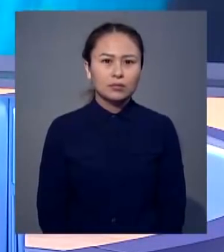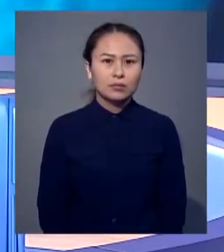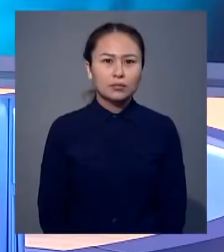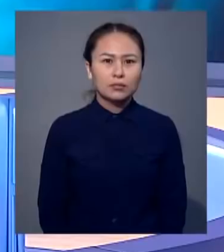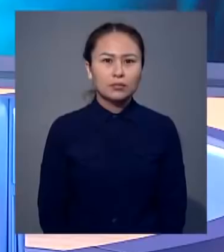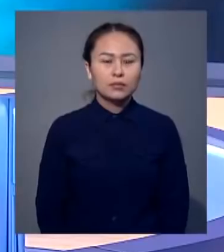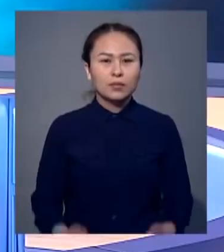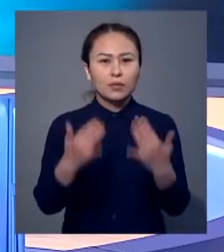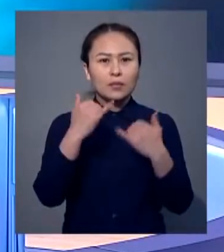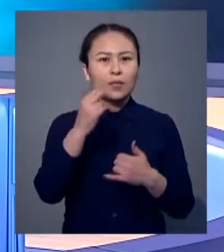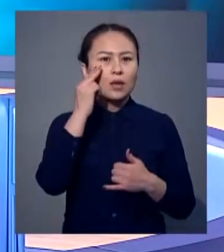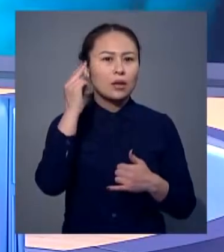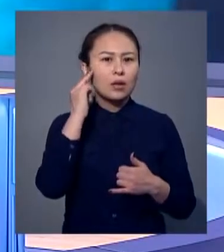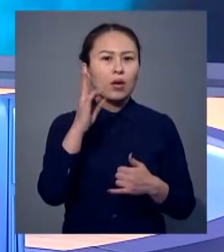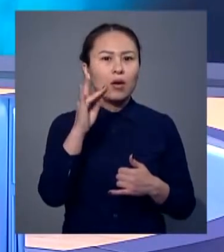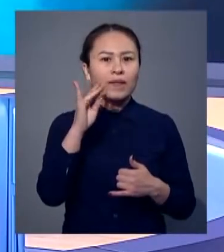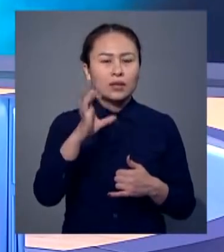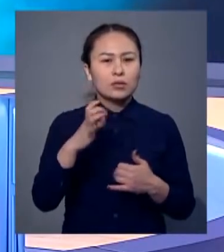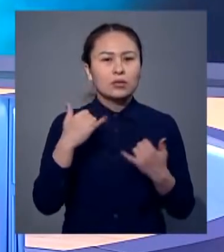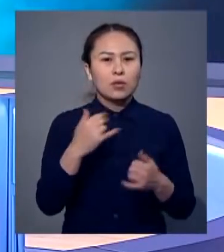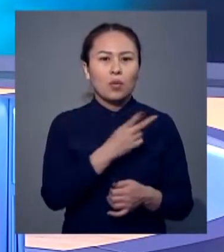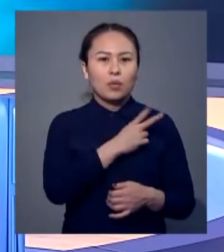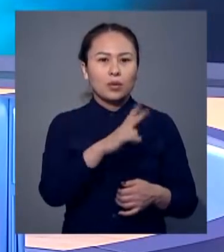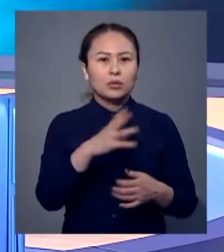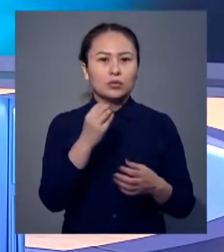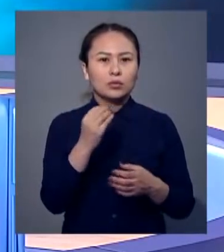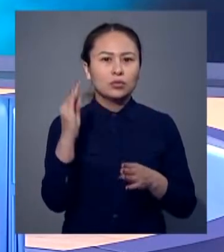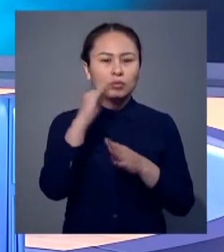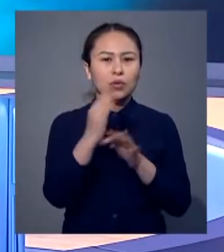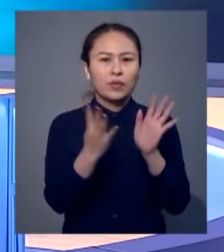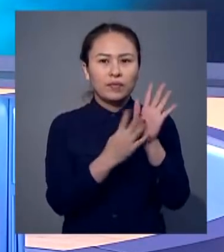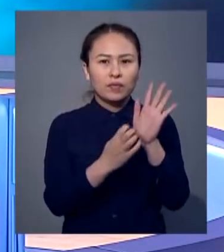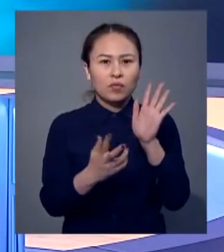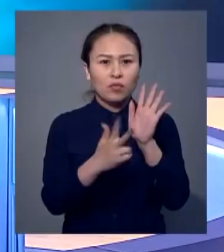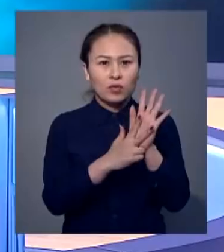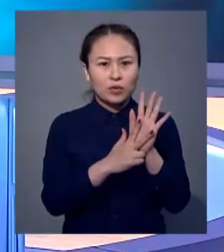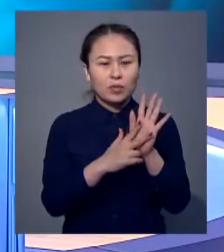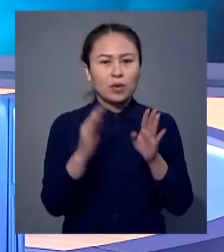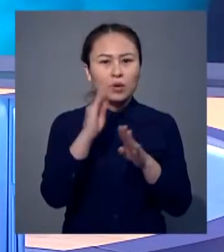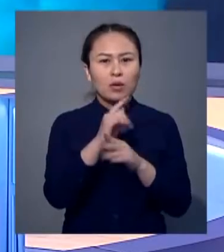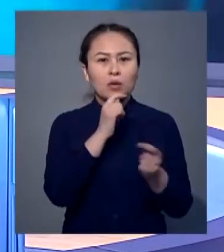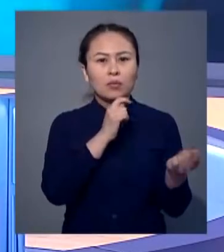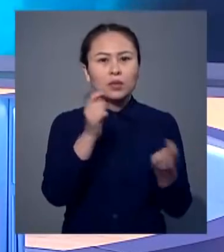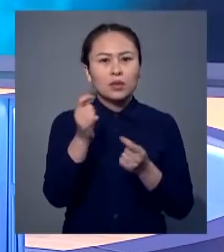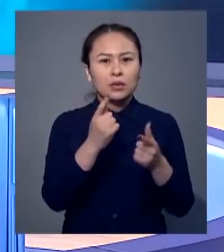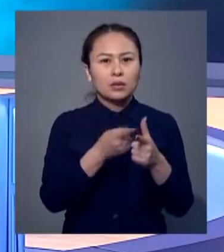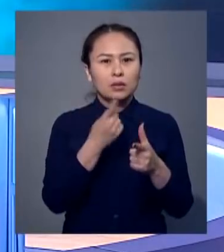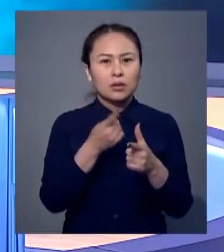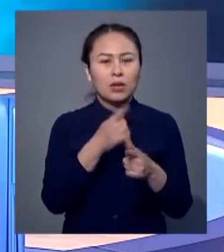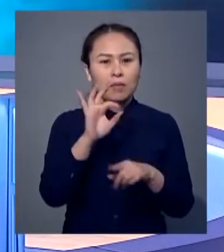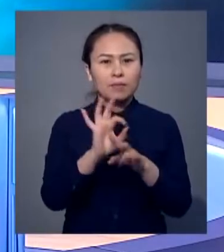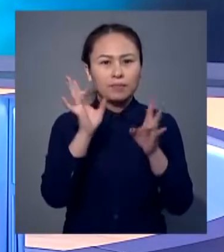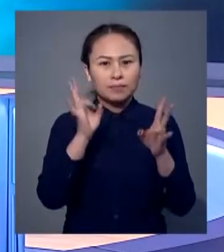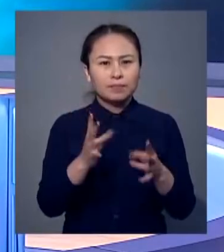Қазыр Қытайда коронавирустан Қаза атапқандар саны тағы артып 908-ге жетті. Ал қауіпті дертке